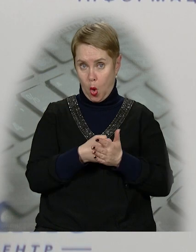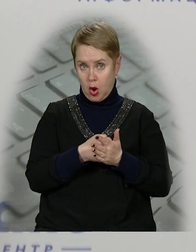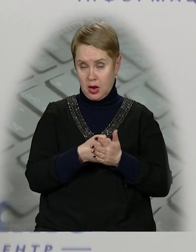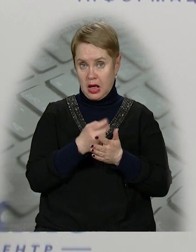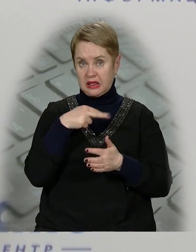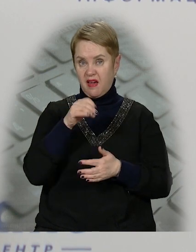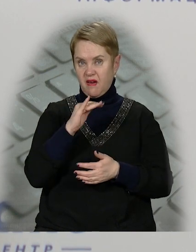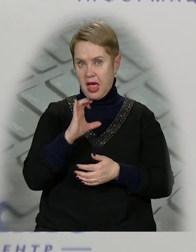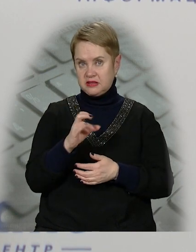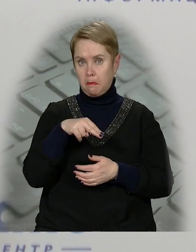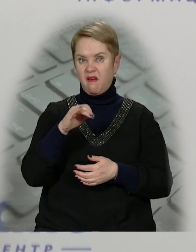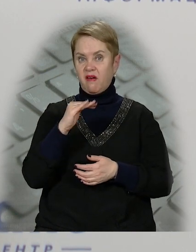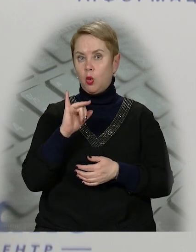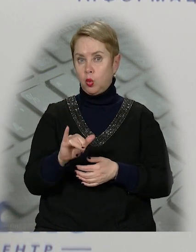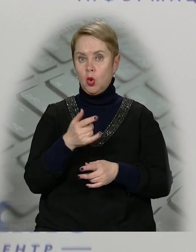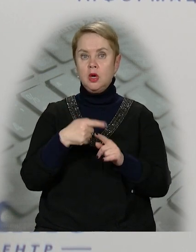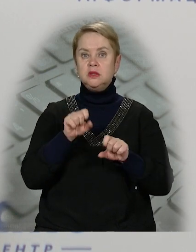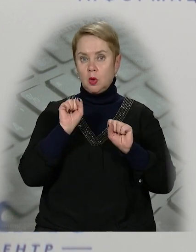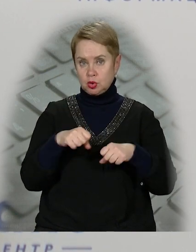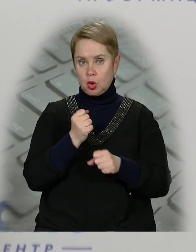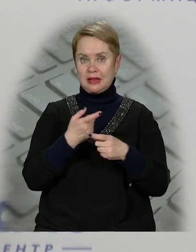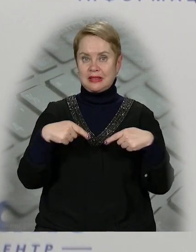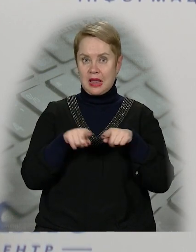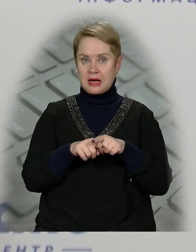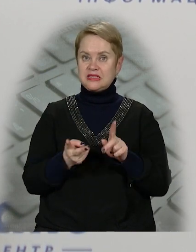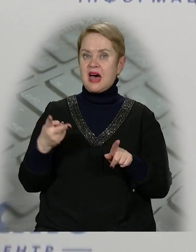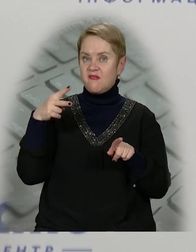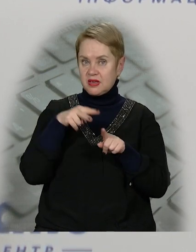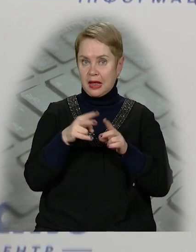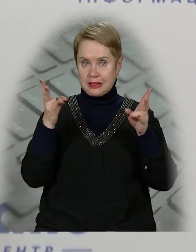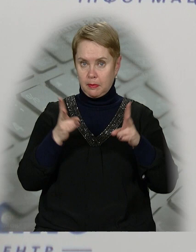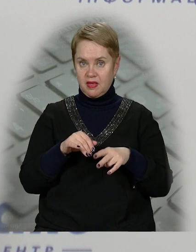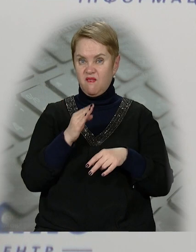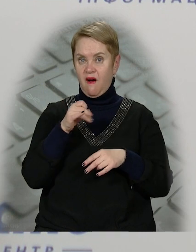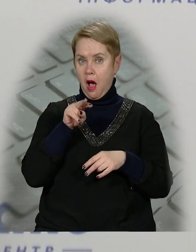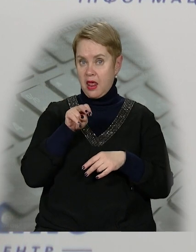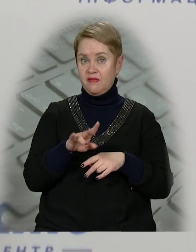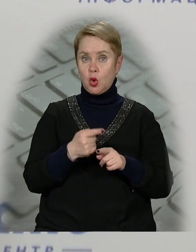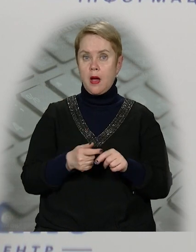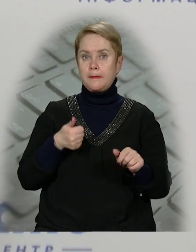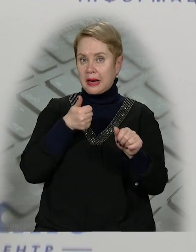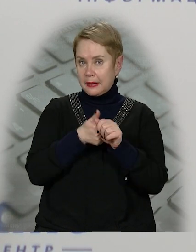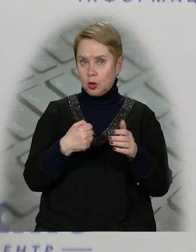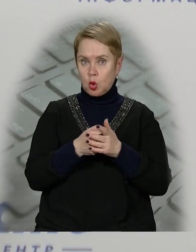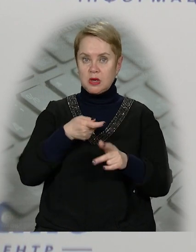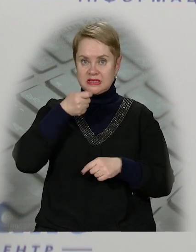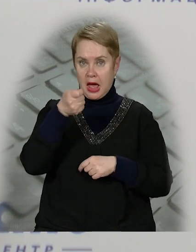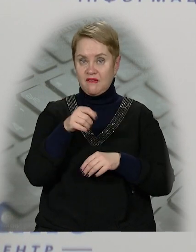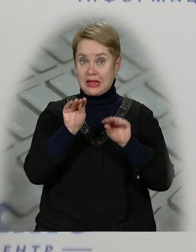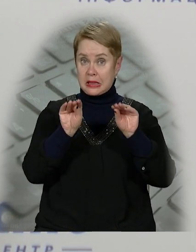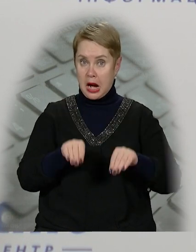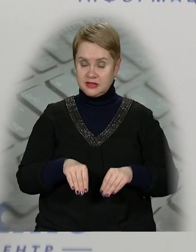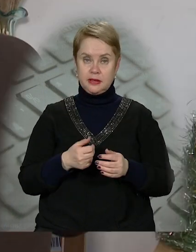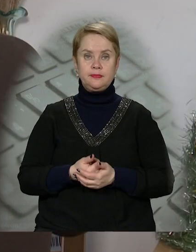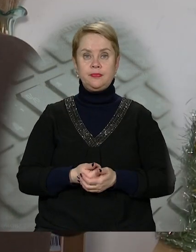ДФС та ПФУ. Тобто можливо зробити також завантаження необхідних файлів, тобто прикріпіти їх до заяви та